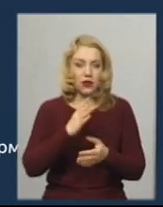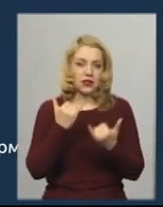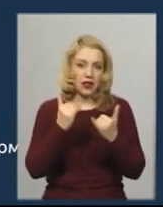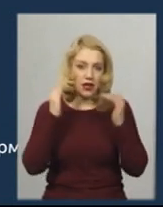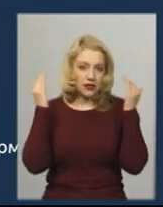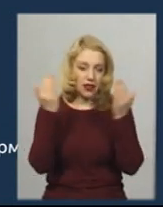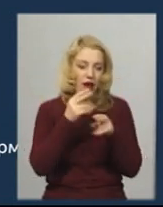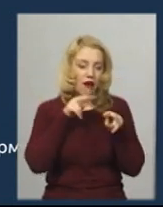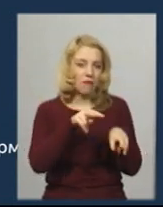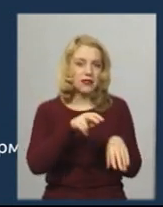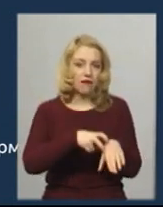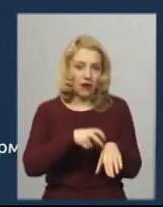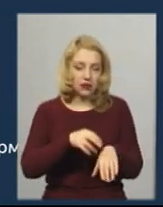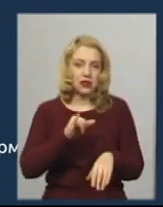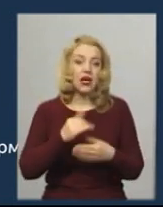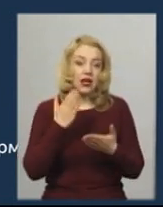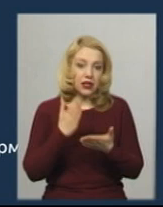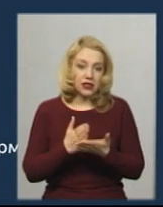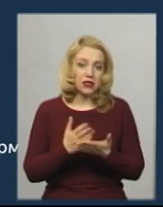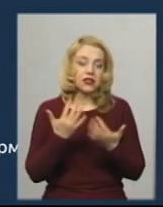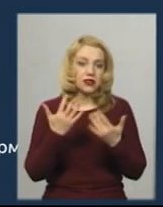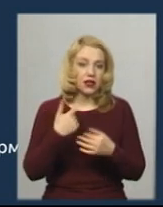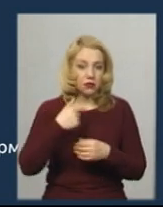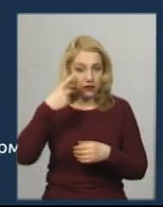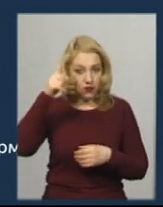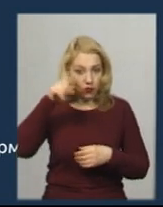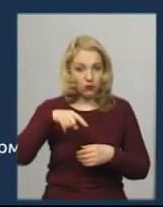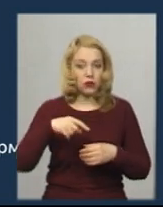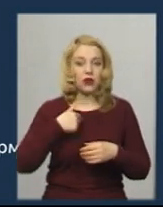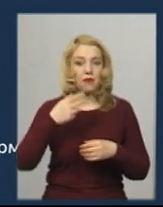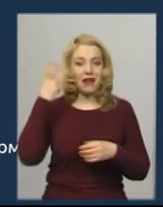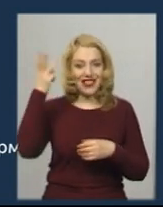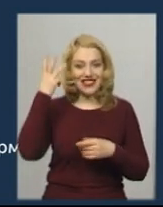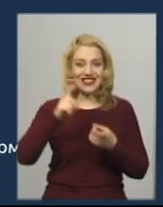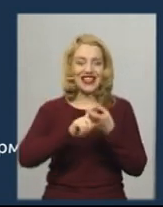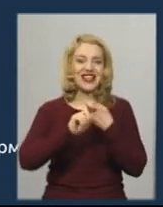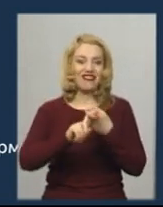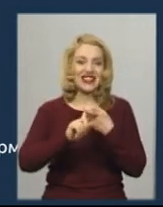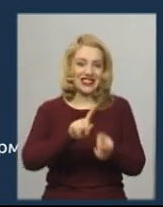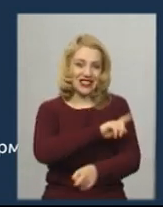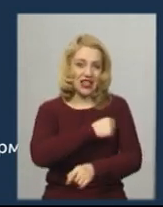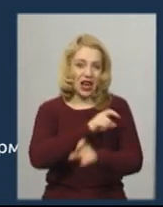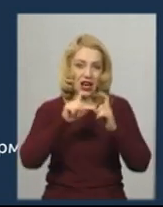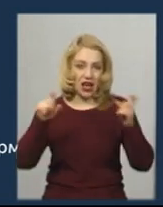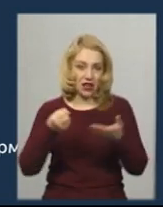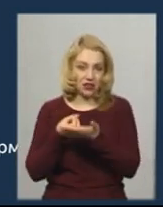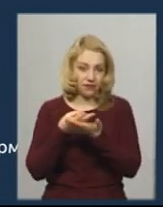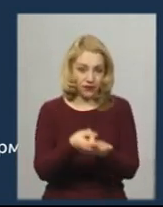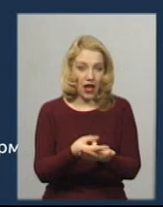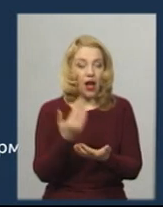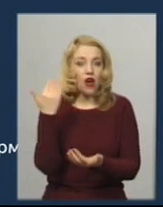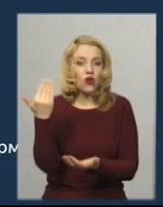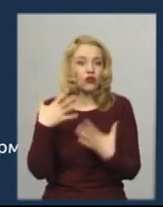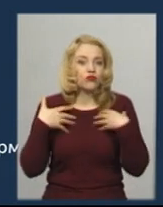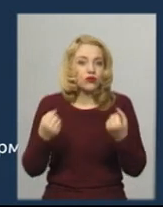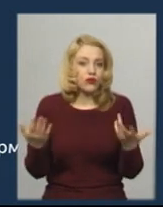За лікаря він зараз перебуває, наскільки мені відомо, у Хмельницькій інфекційній лікарні. Тобто про його стан я не знаю. У